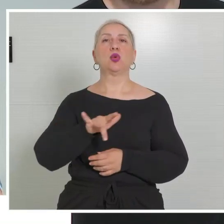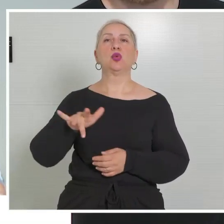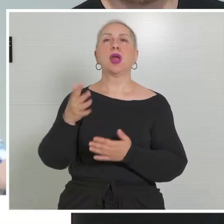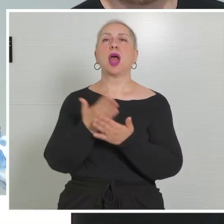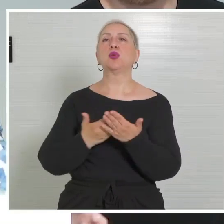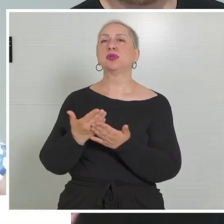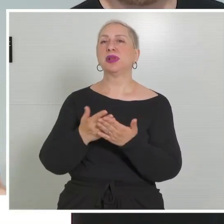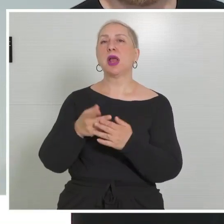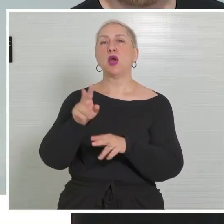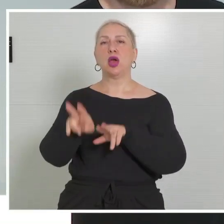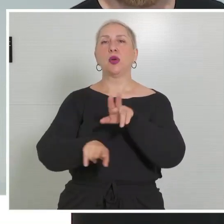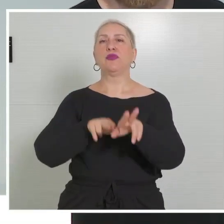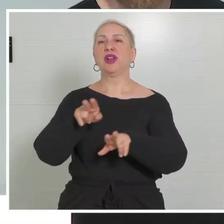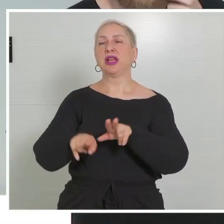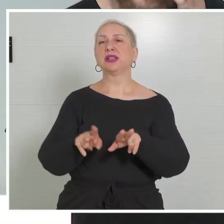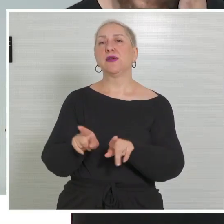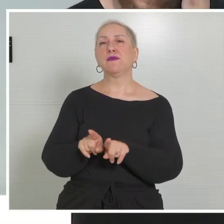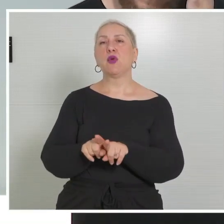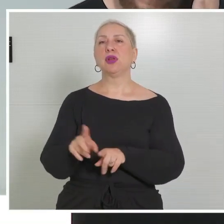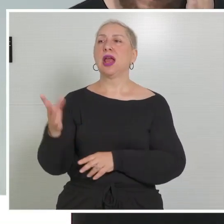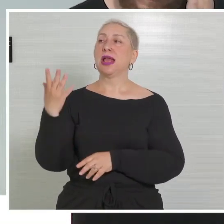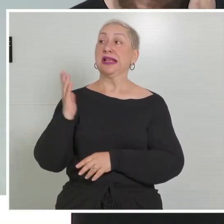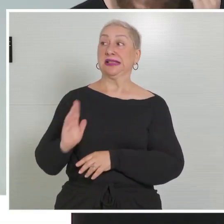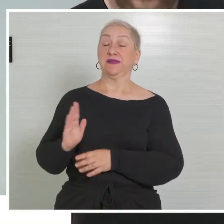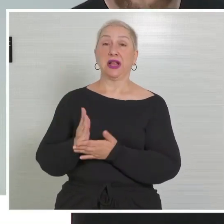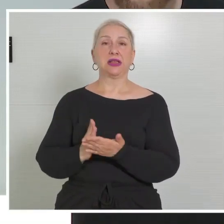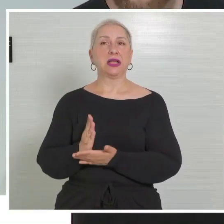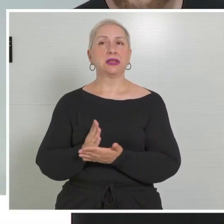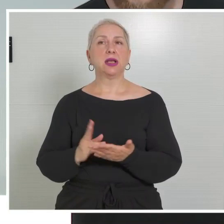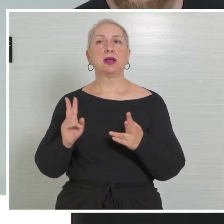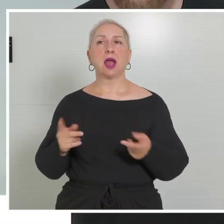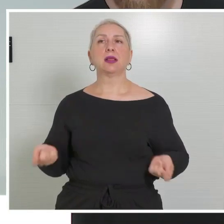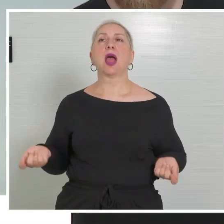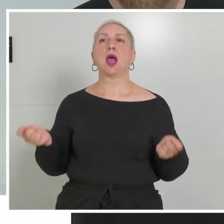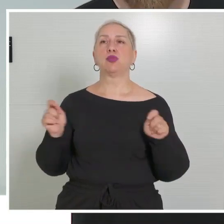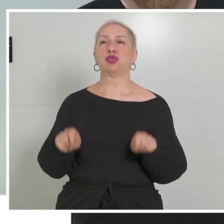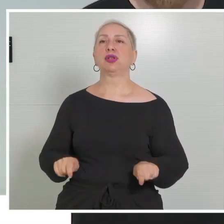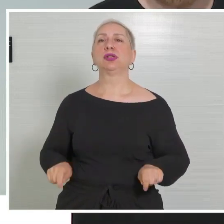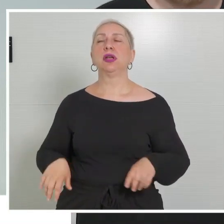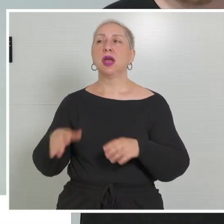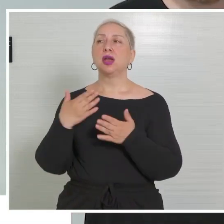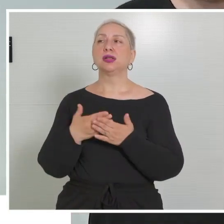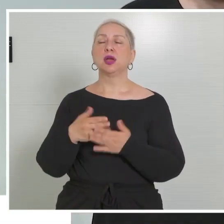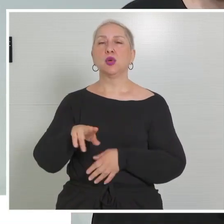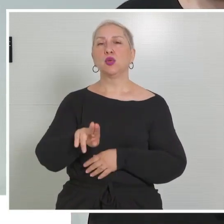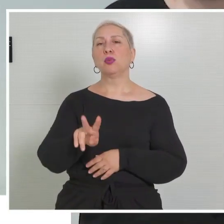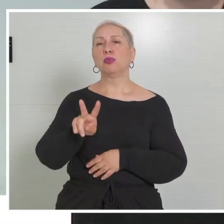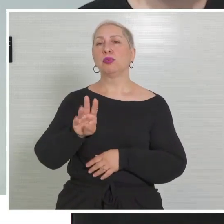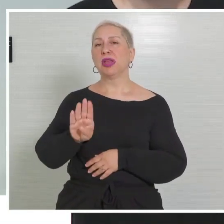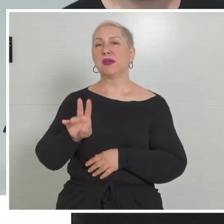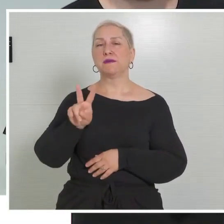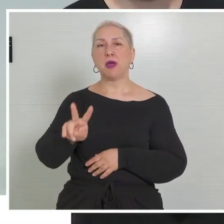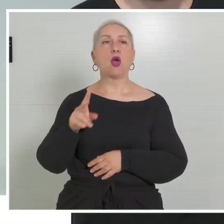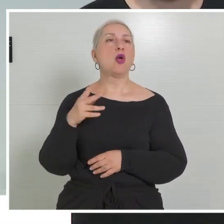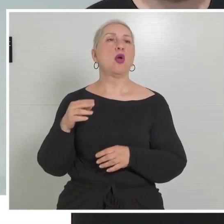Pflege zu Beginn des Zivildienstes zu absolvieren. Das nennt sich das sogenannte UBV-Modul und das besteht aus